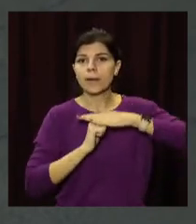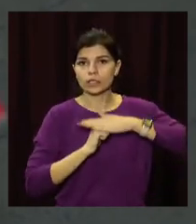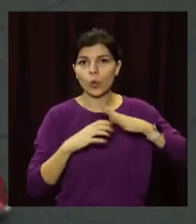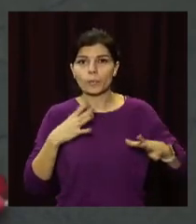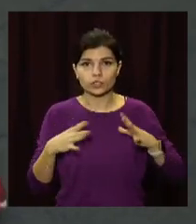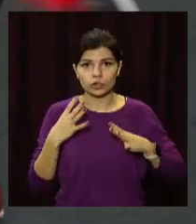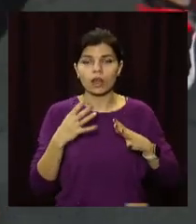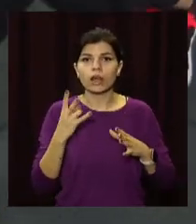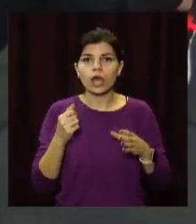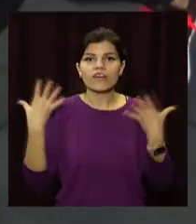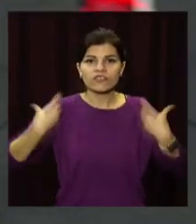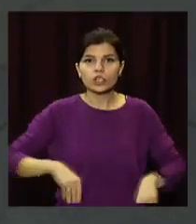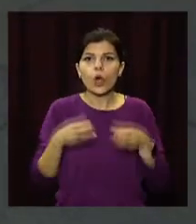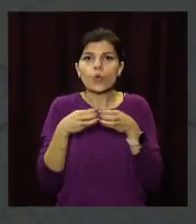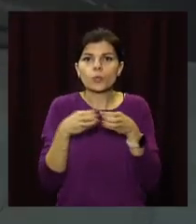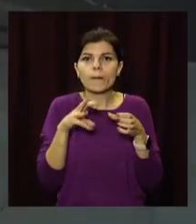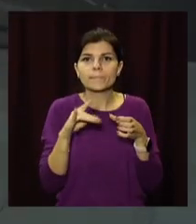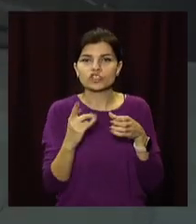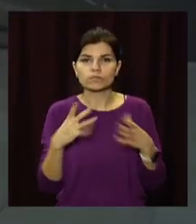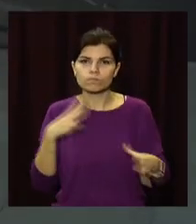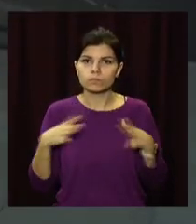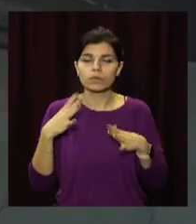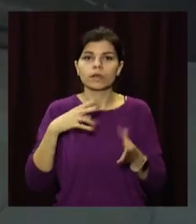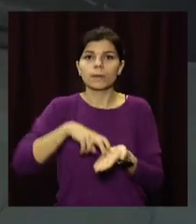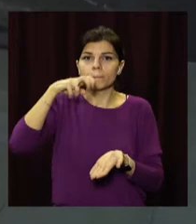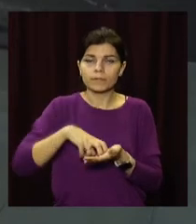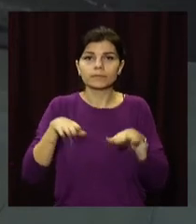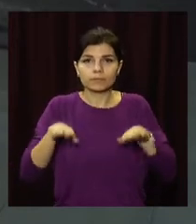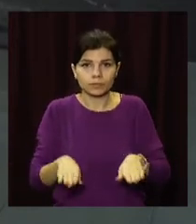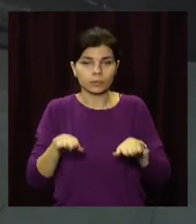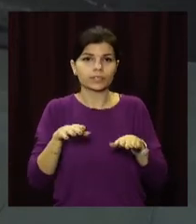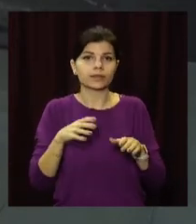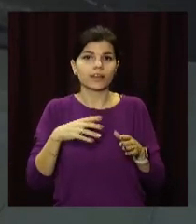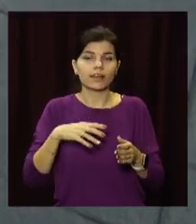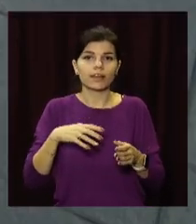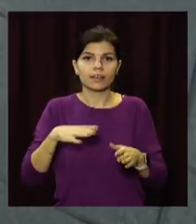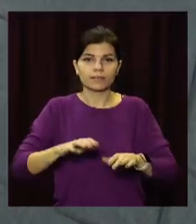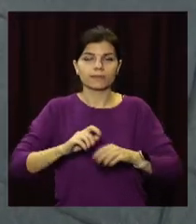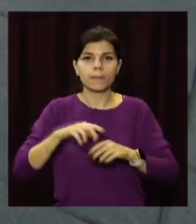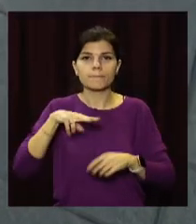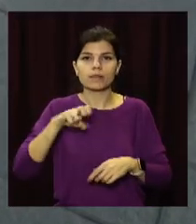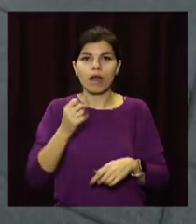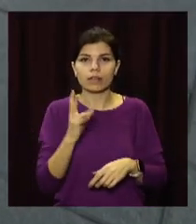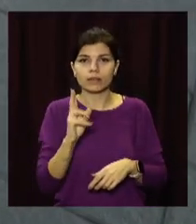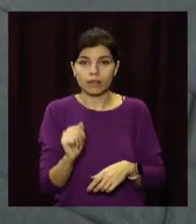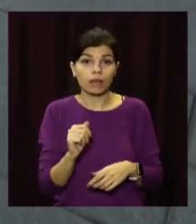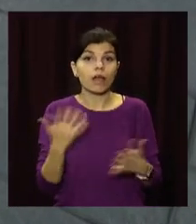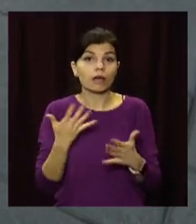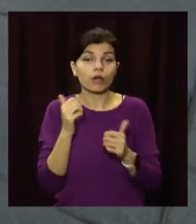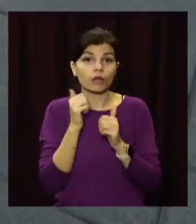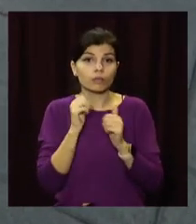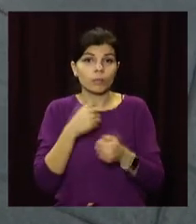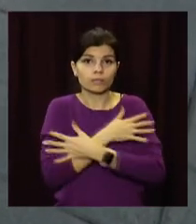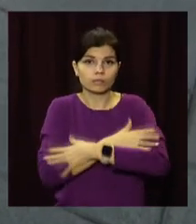всіх груп мишць. Випади, присідання, стрибки, віджимання та планка – базові вправи, які допоможуть підтягнути м'язи та